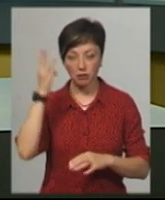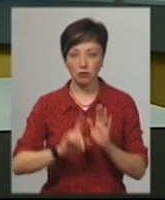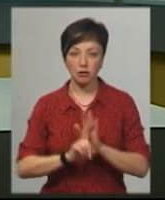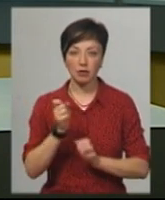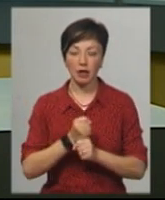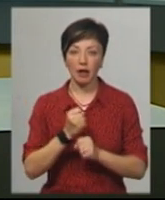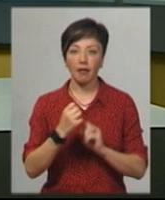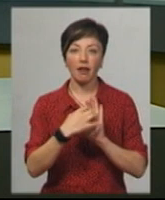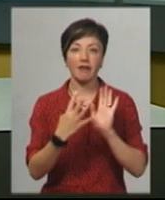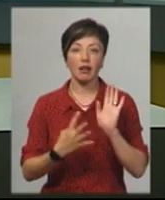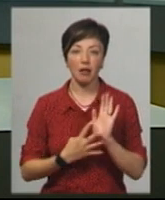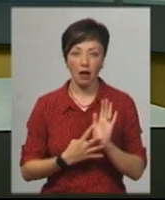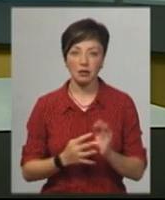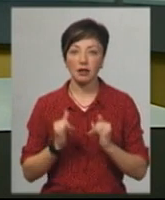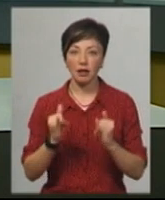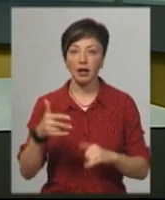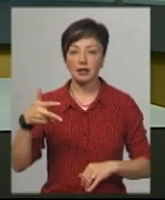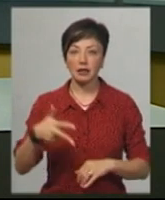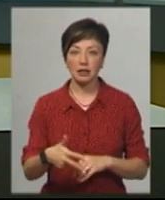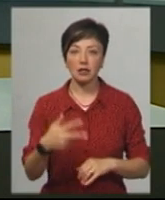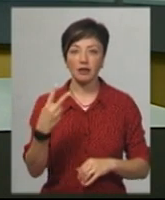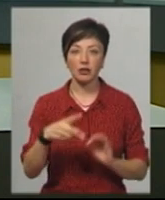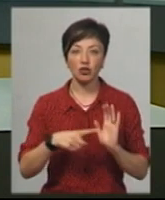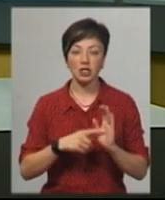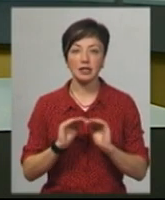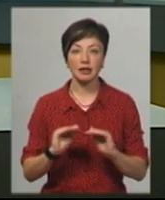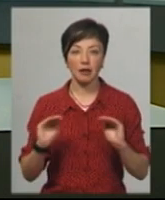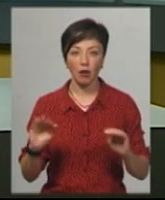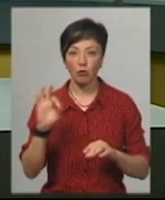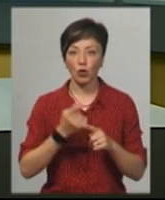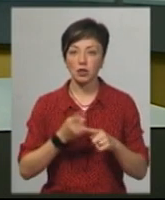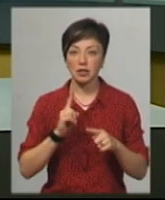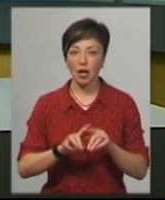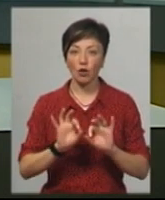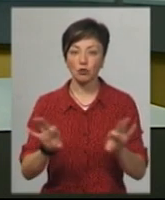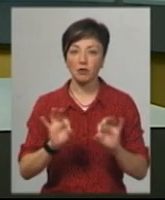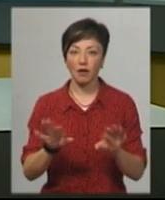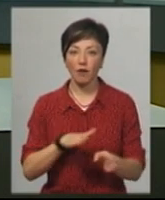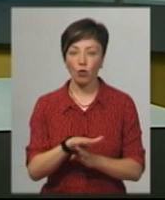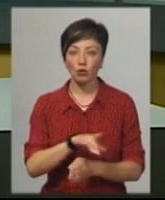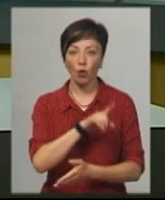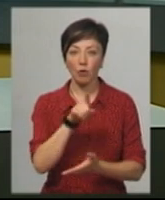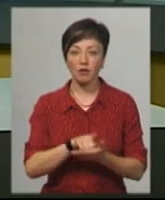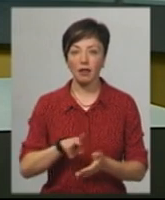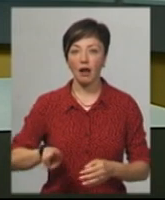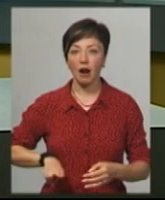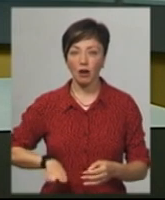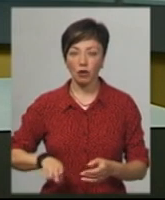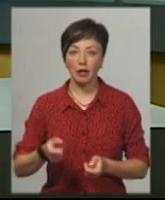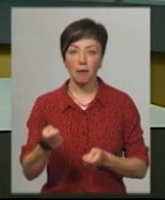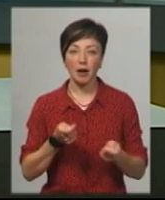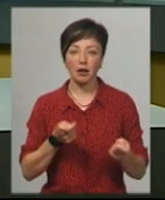запрацювало 19 для 3026 дітей. Про це Суспільному розповіла виконуюча обов'язки директора